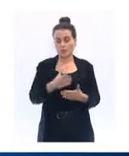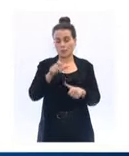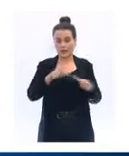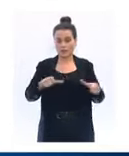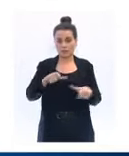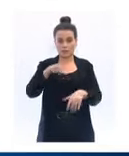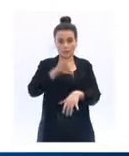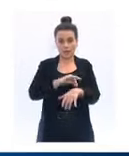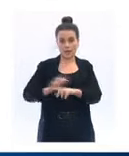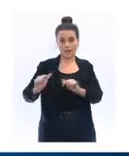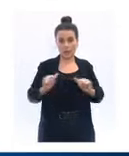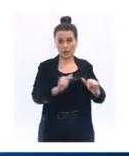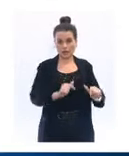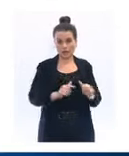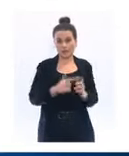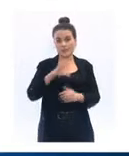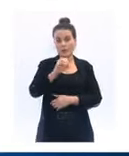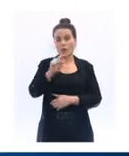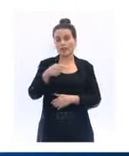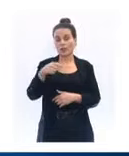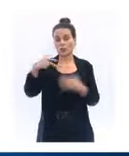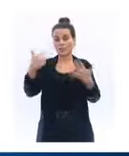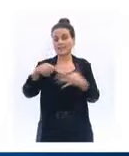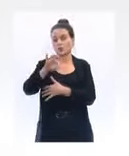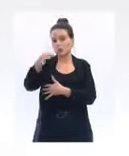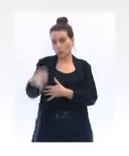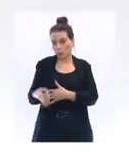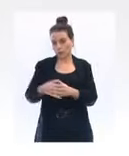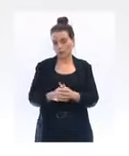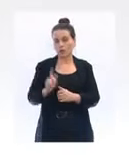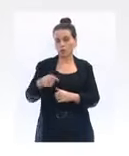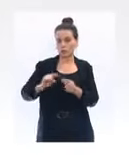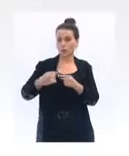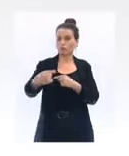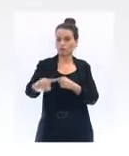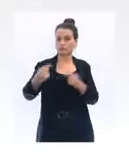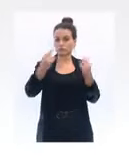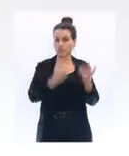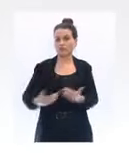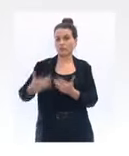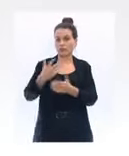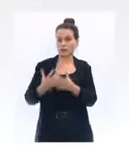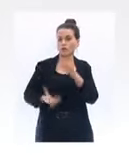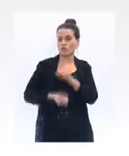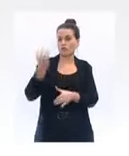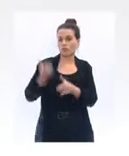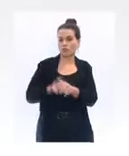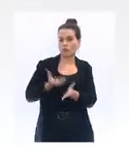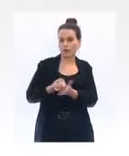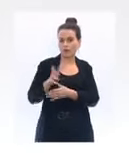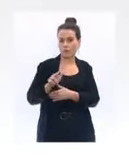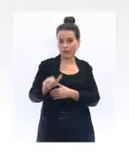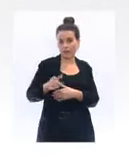,18%. Je continuerai à actualiser ces chiffres évidemment au cours des prochaines semaines, d'autant plus que nous aurons une politique de test